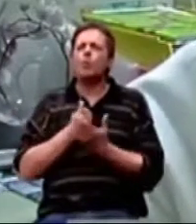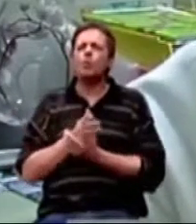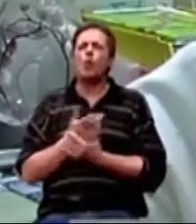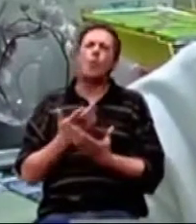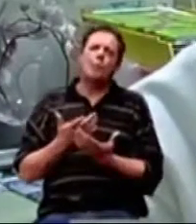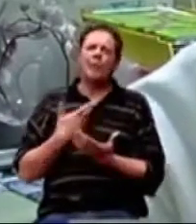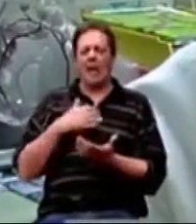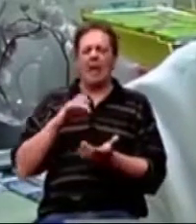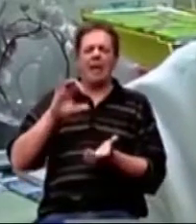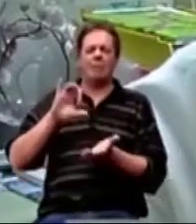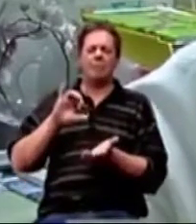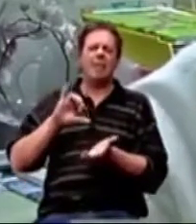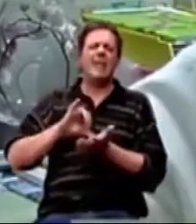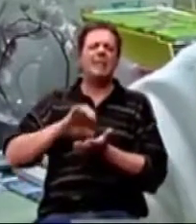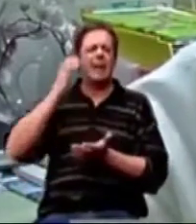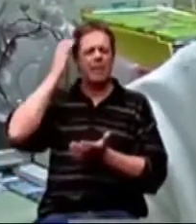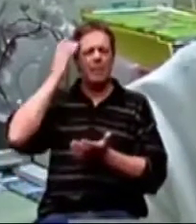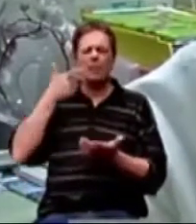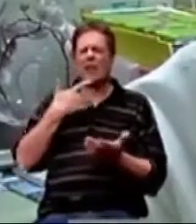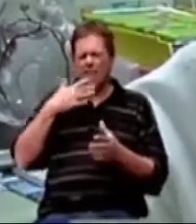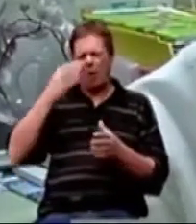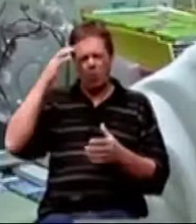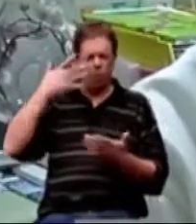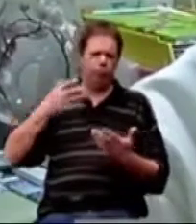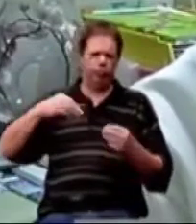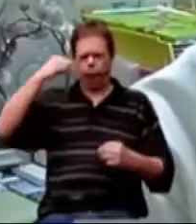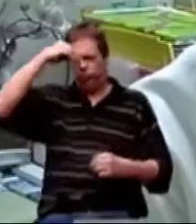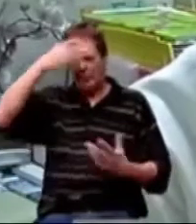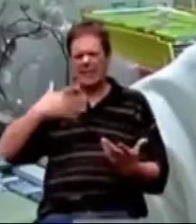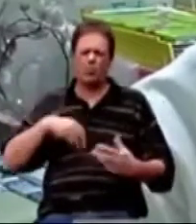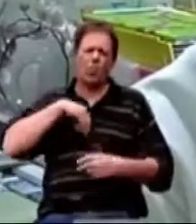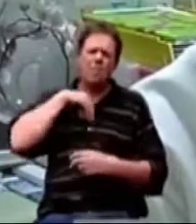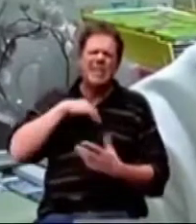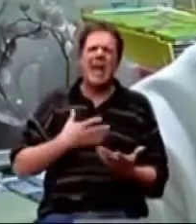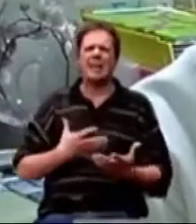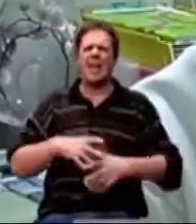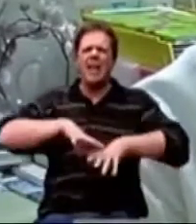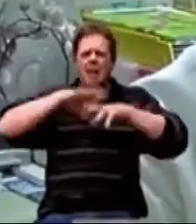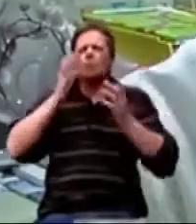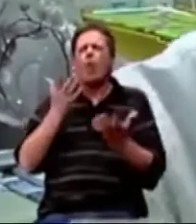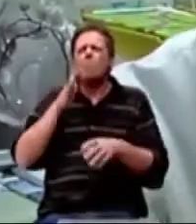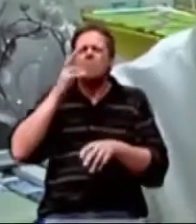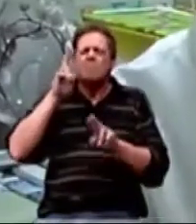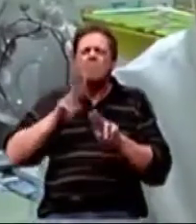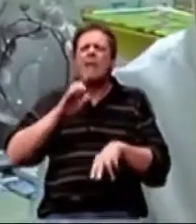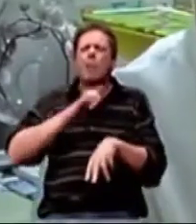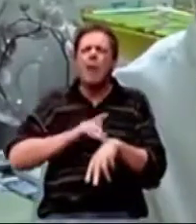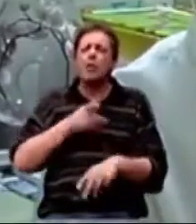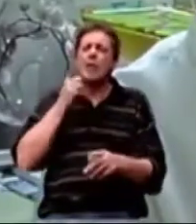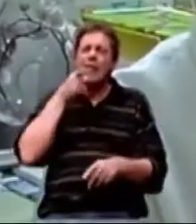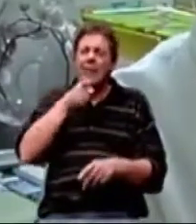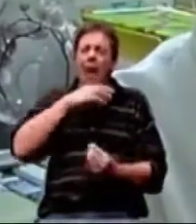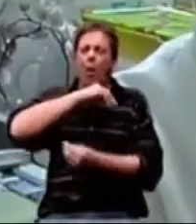centar za mozak gdje oni imaju i znastvenike, neurologi, psihijatre, pravo mjesto da se baš ta